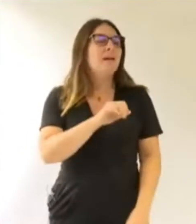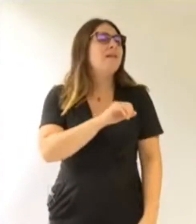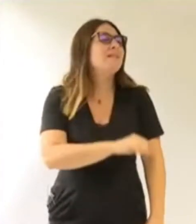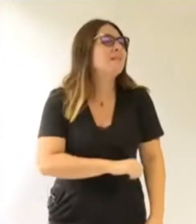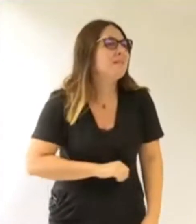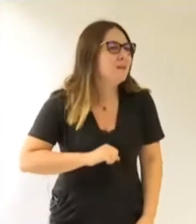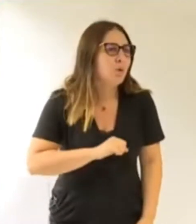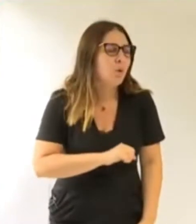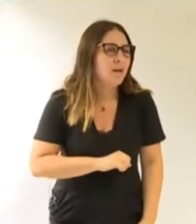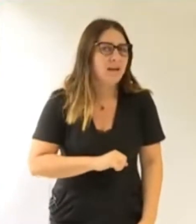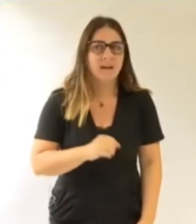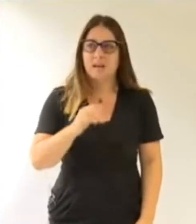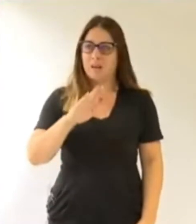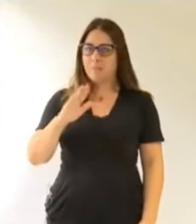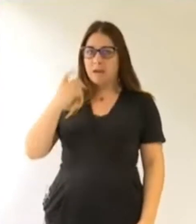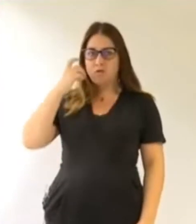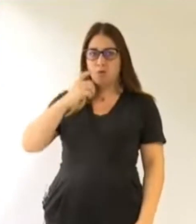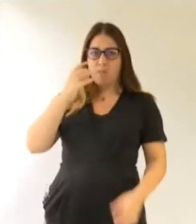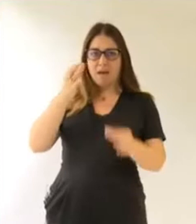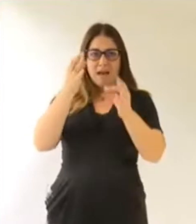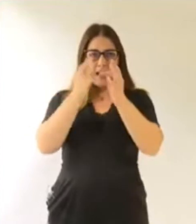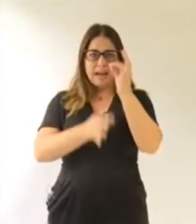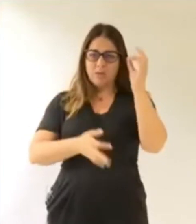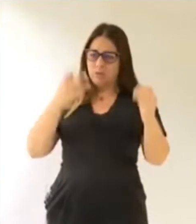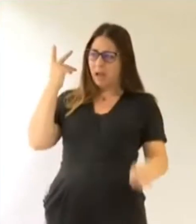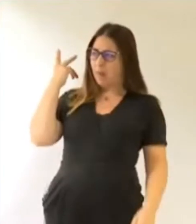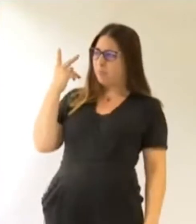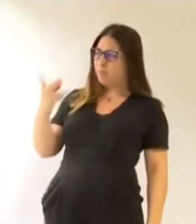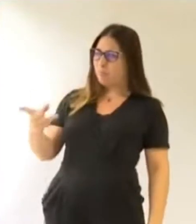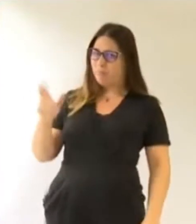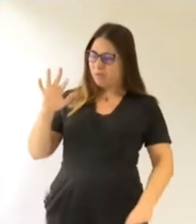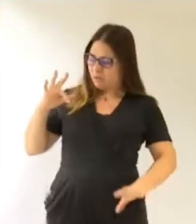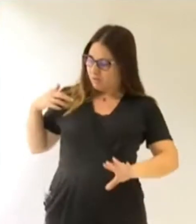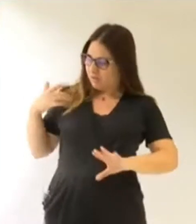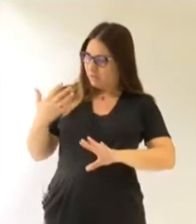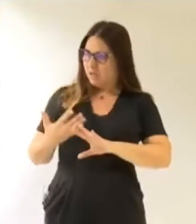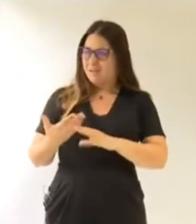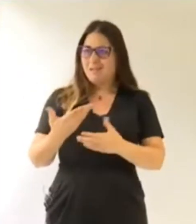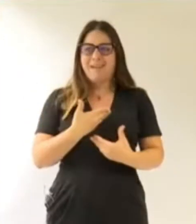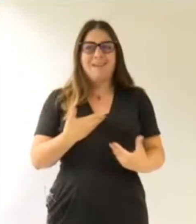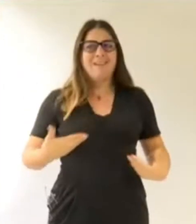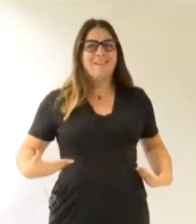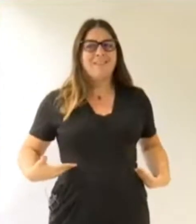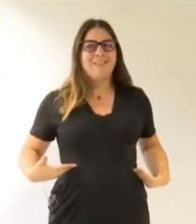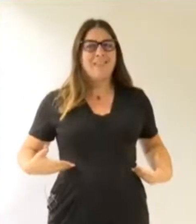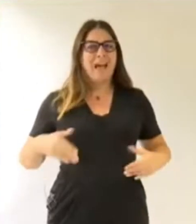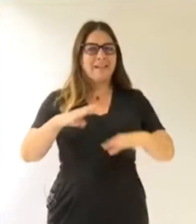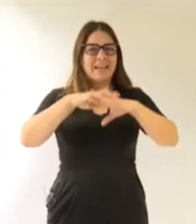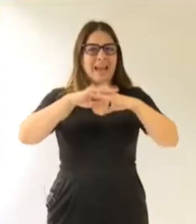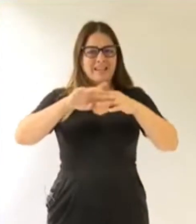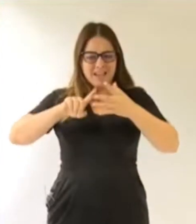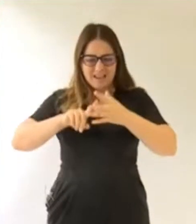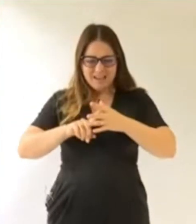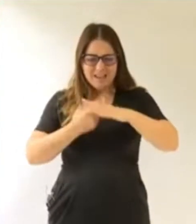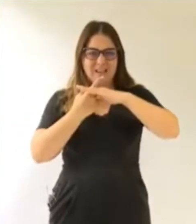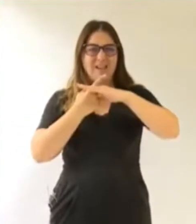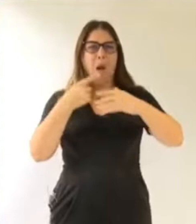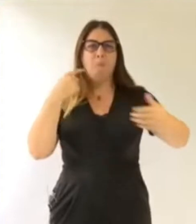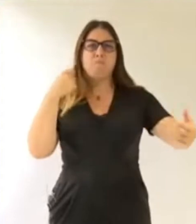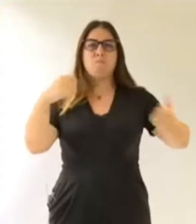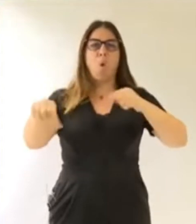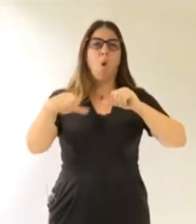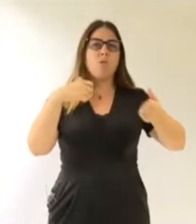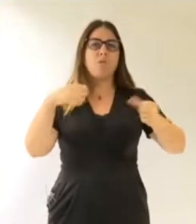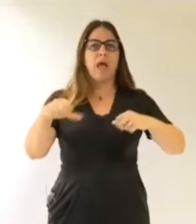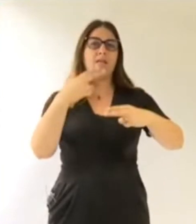je vois les résultats qui sont les vôtres, je pense que le dernier quartier qui sort de terre, extrêmement moderne, que